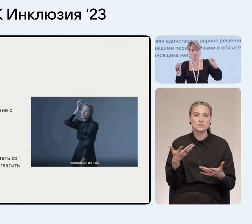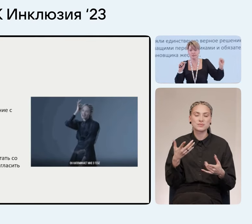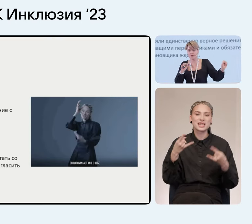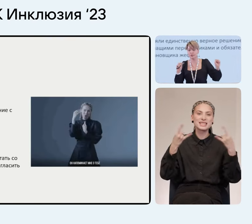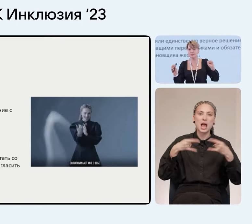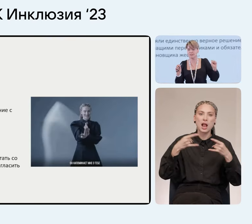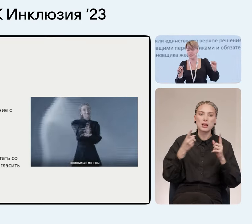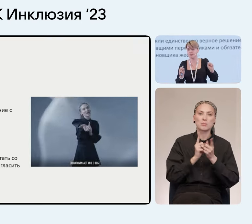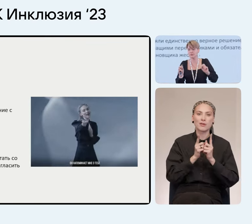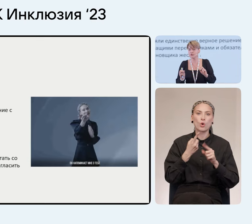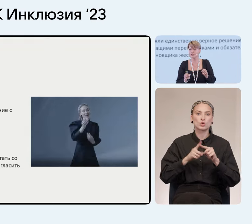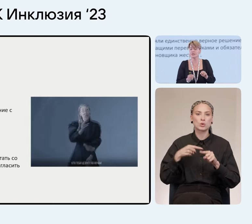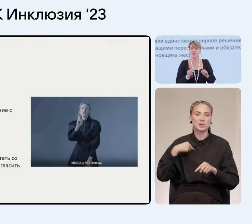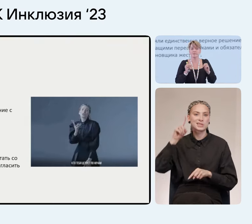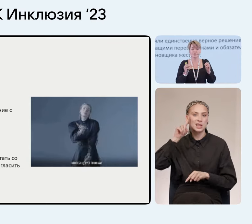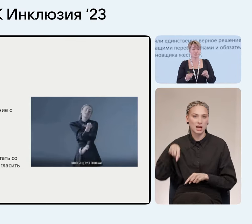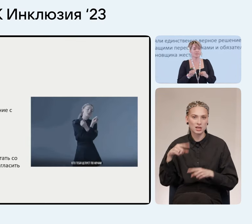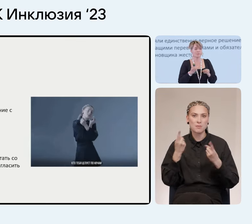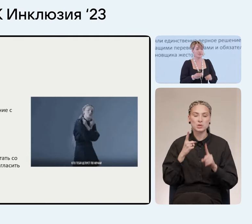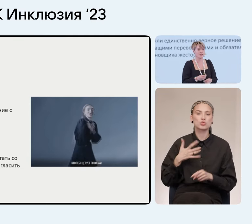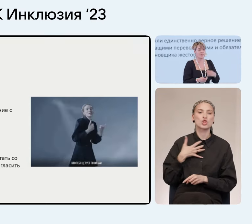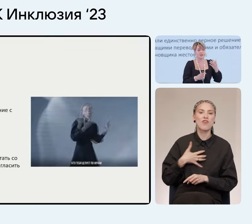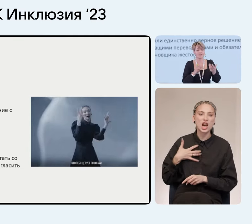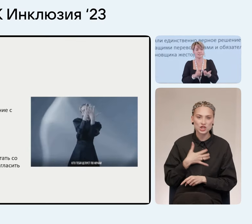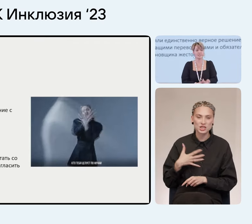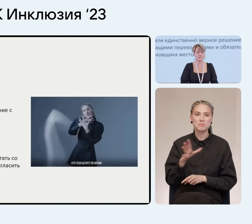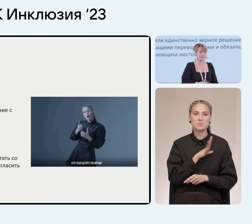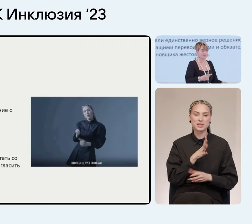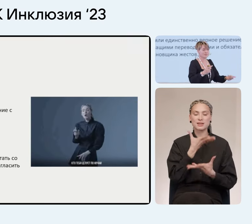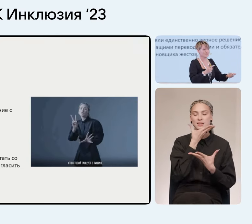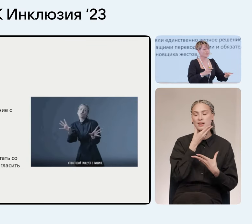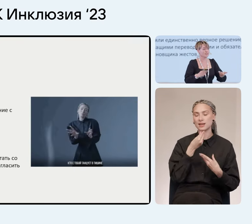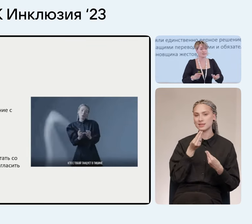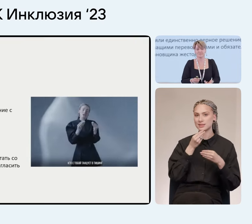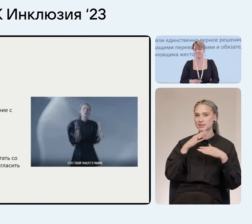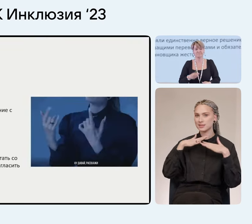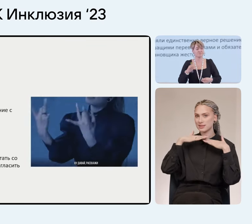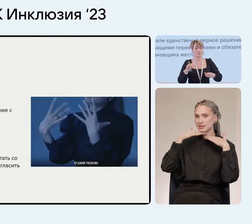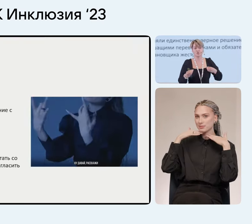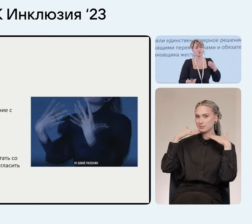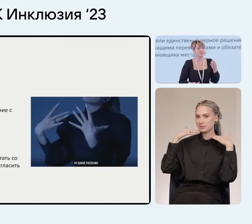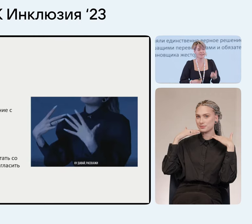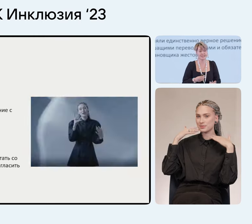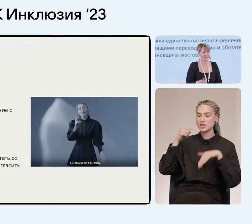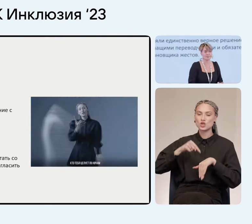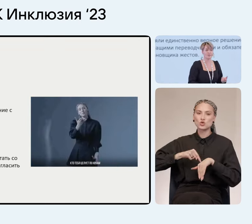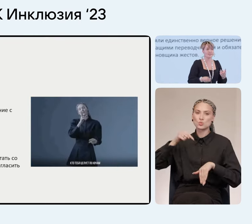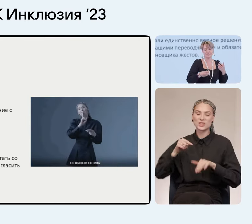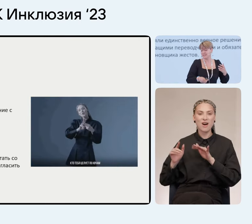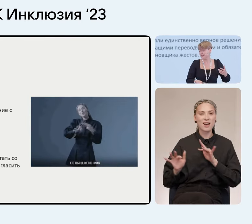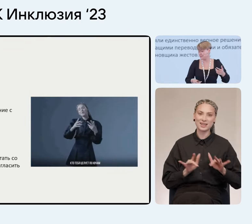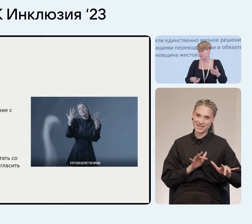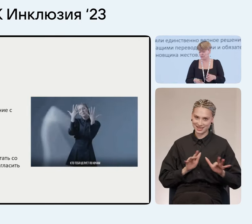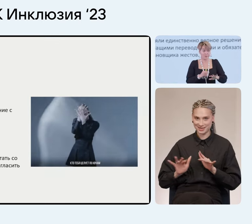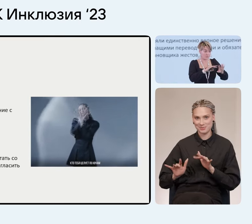переводчиками, которых мы знали, потому что важны были артистизм, чувство ритма.